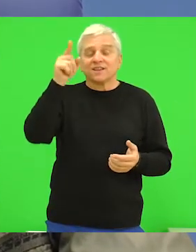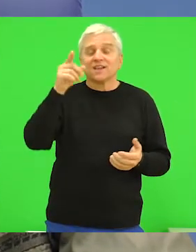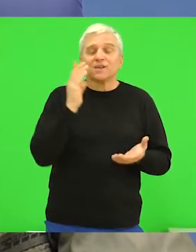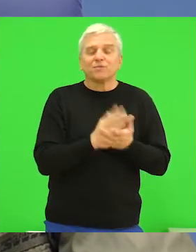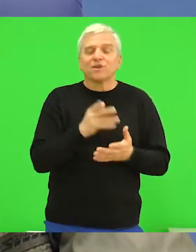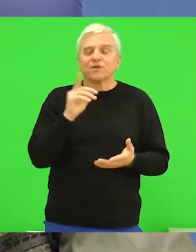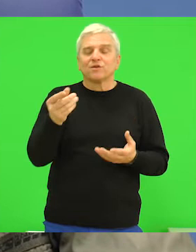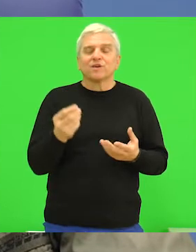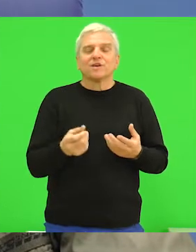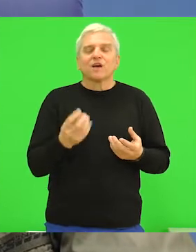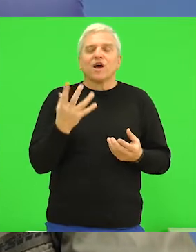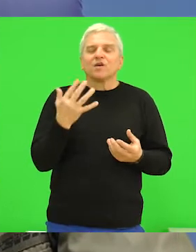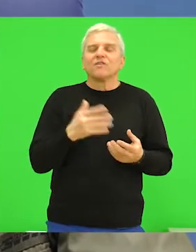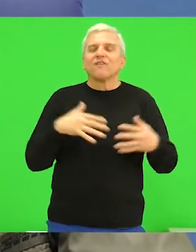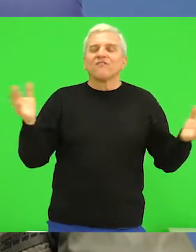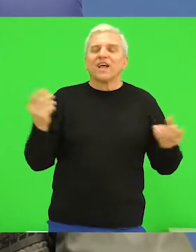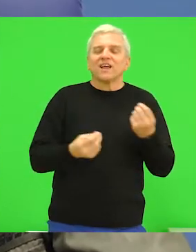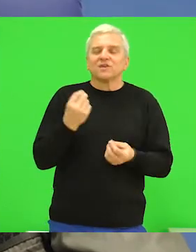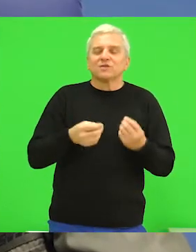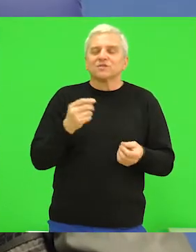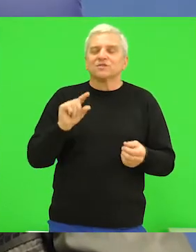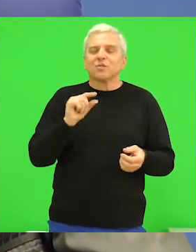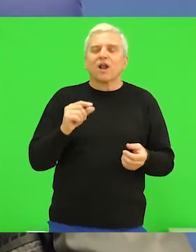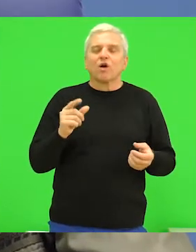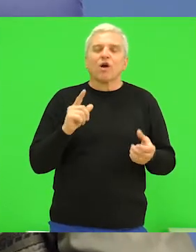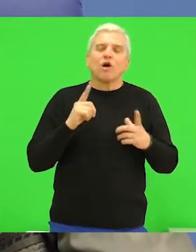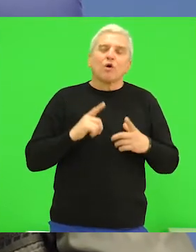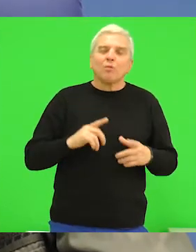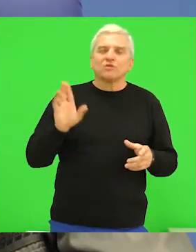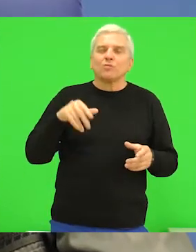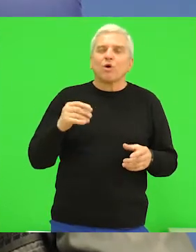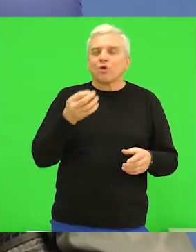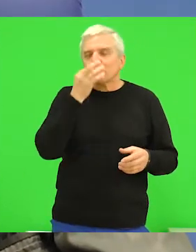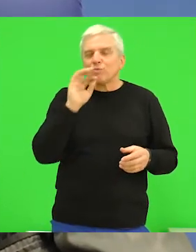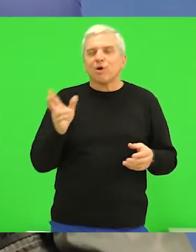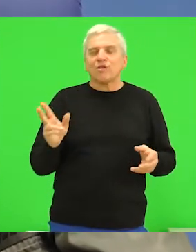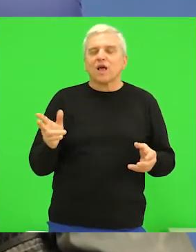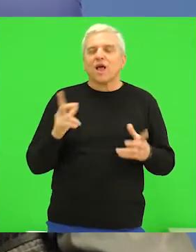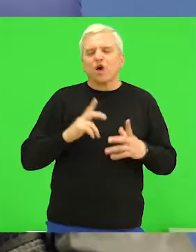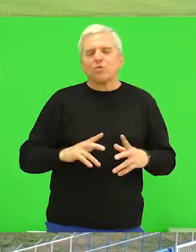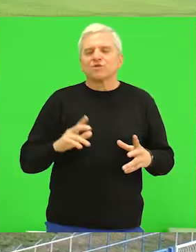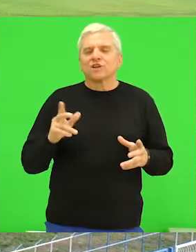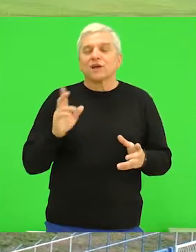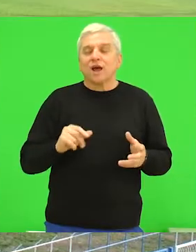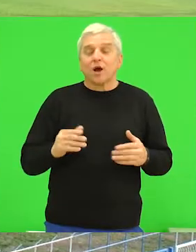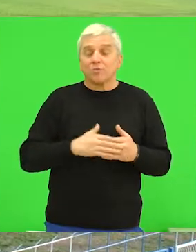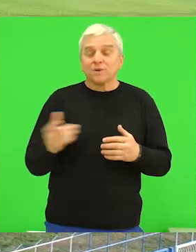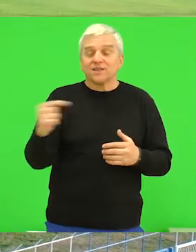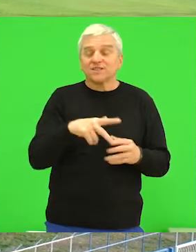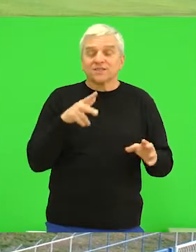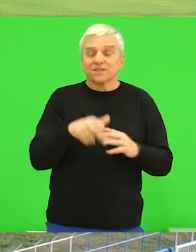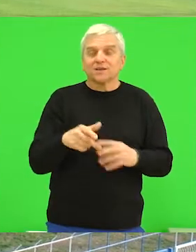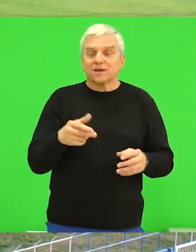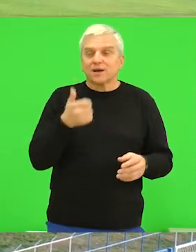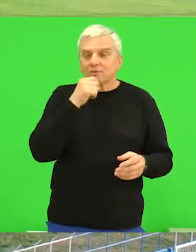fond i količina utakmica bila veća i neka komocija za sve je bilo bolje i onako komotnije. Kako ide kraj,